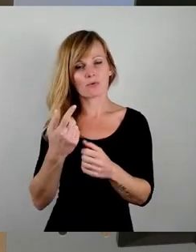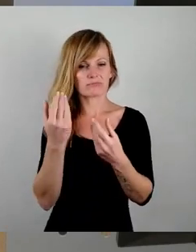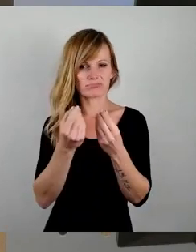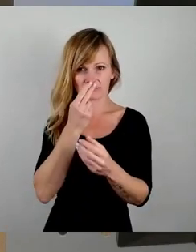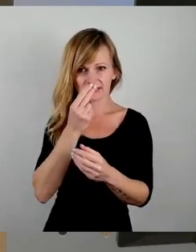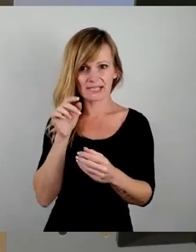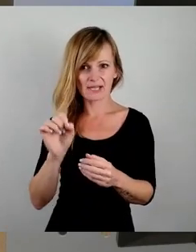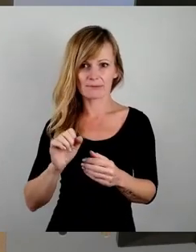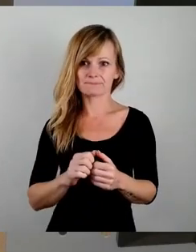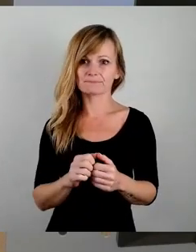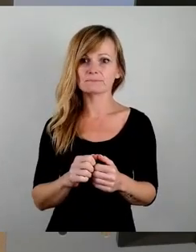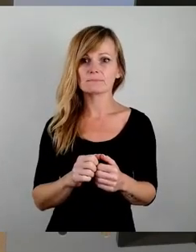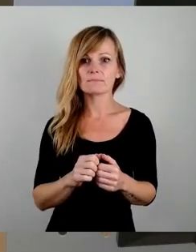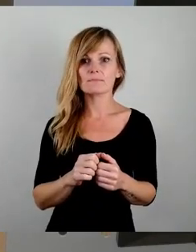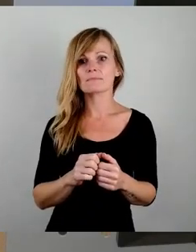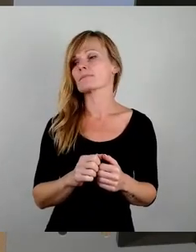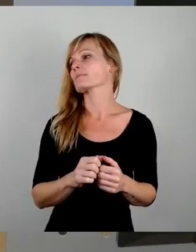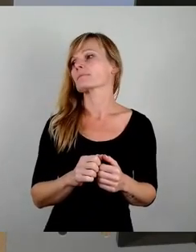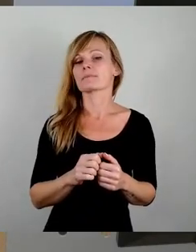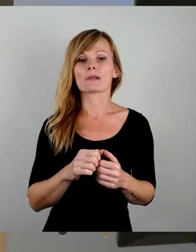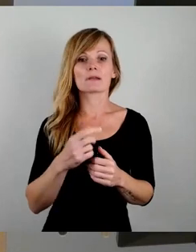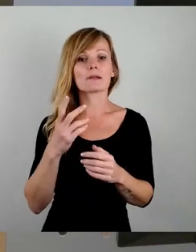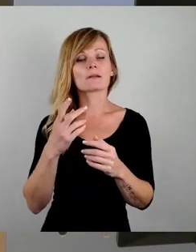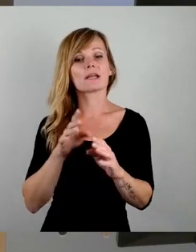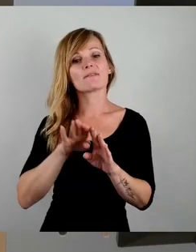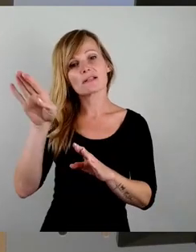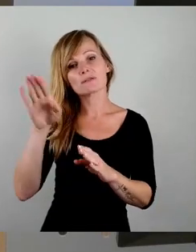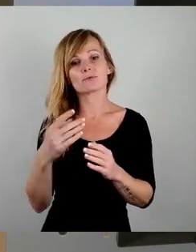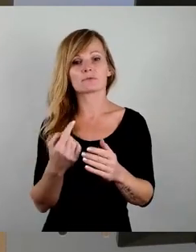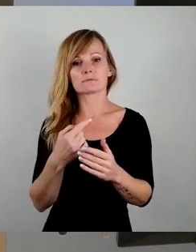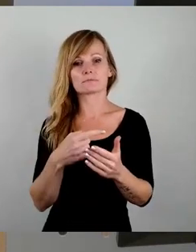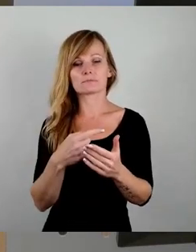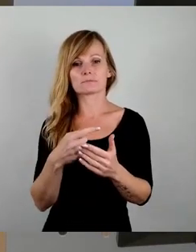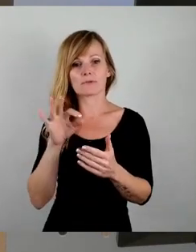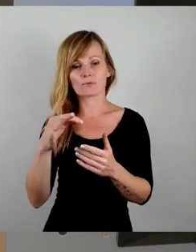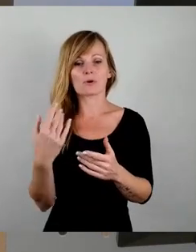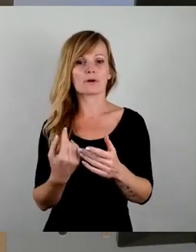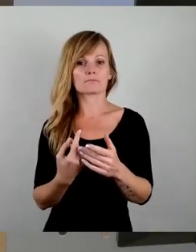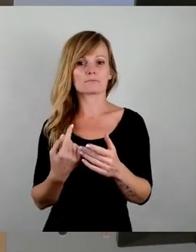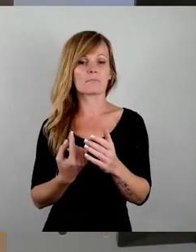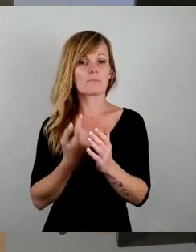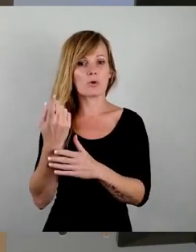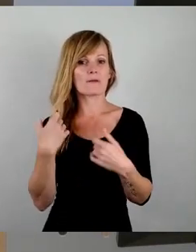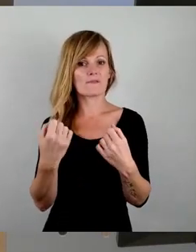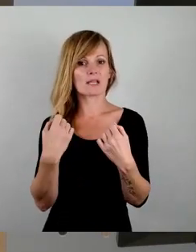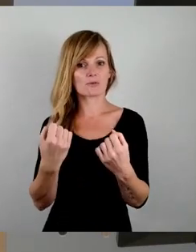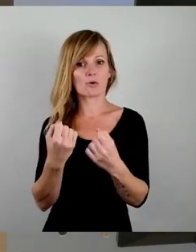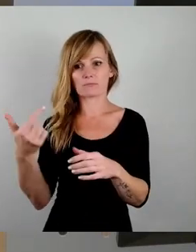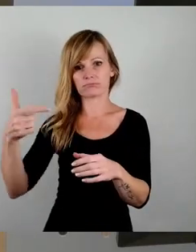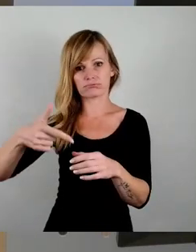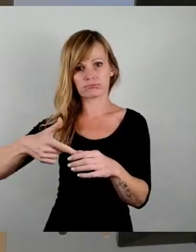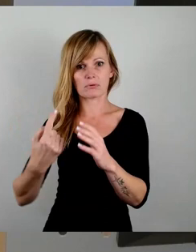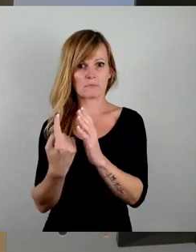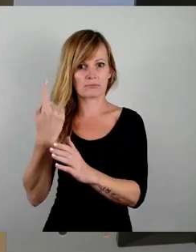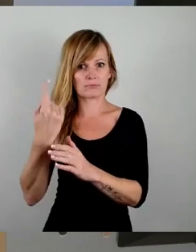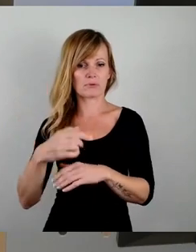Inflation zeigt sich beim Dieselkraftstoff für die Müllfahrzeuge, der teurer geworden ist, bei den Energiekosten, die vor